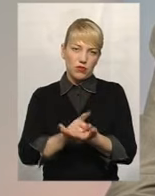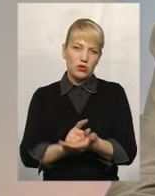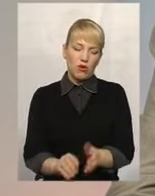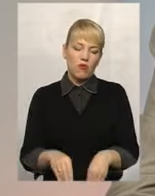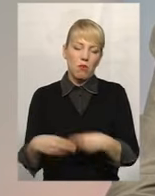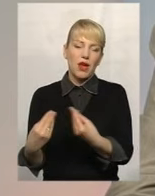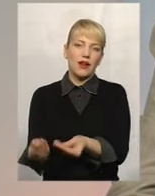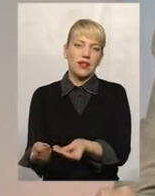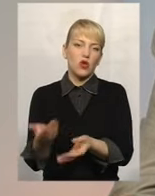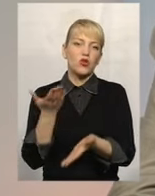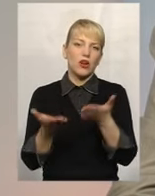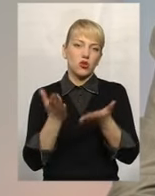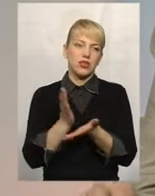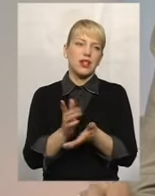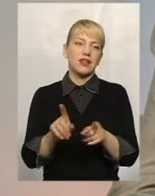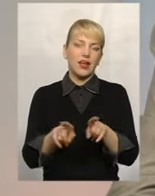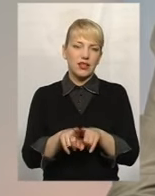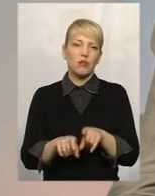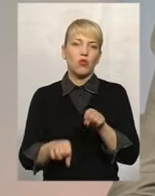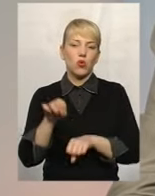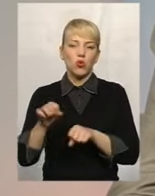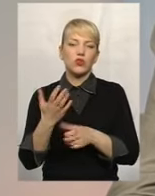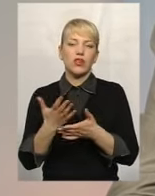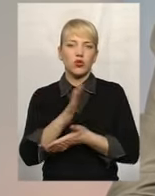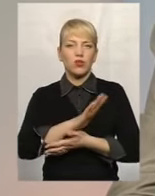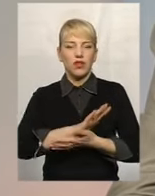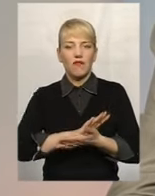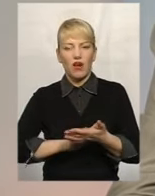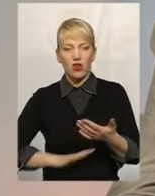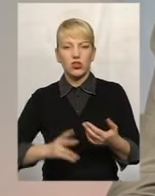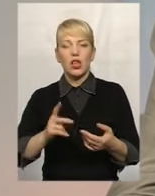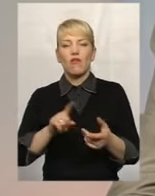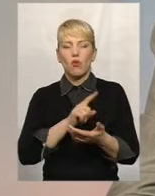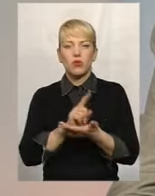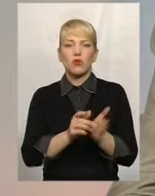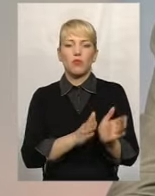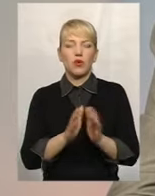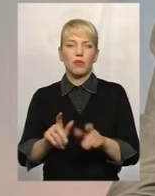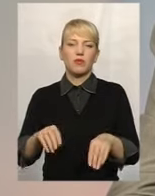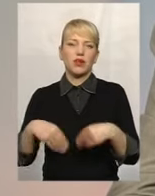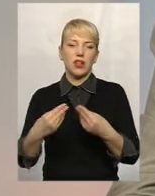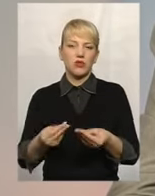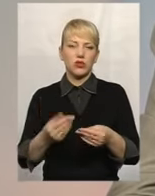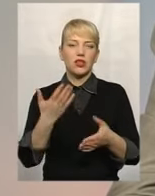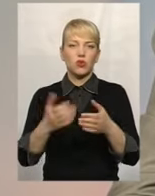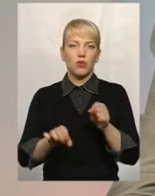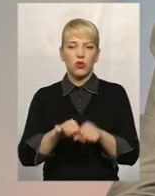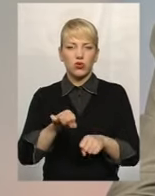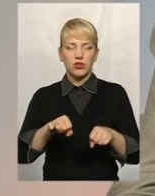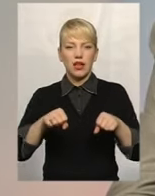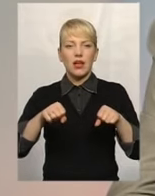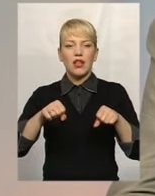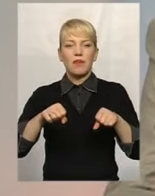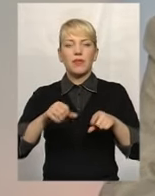передають. Якщо є такі порушення, якщо вони триваючі, в обов'язковому порядку передають на розгляд справу про адміністративне правопорушення. І